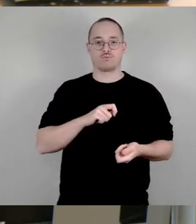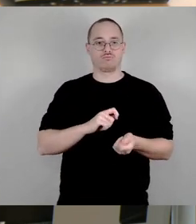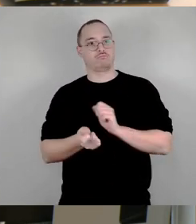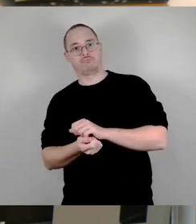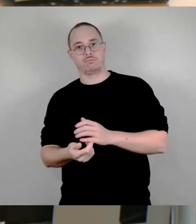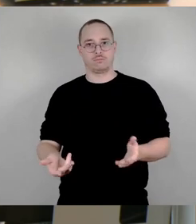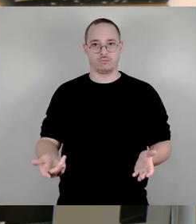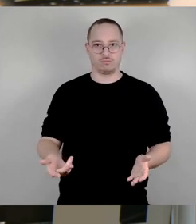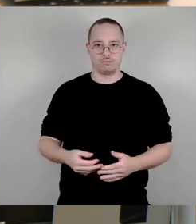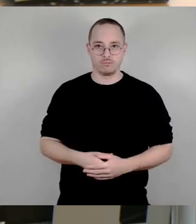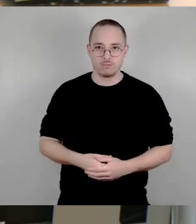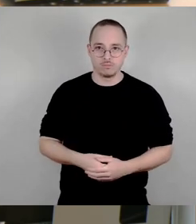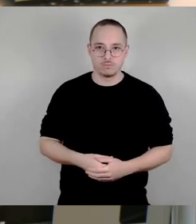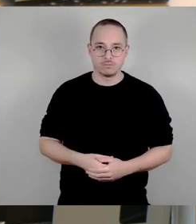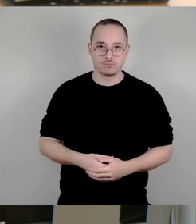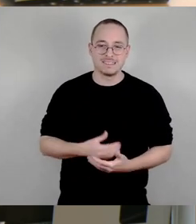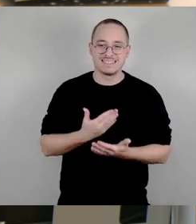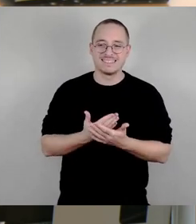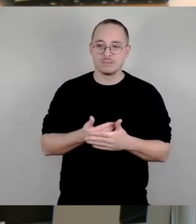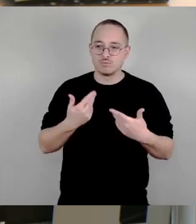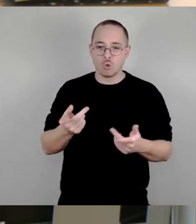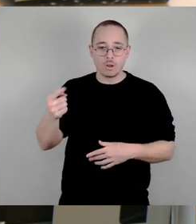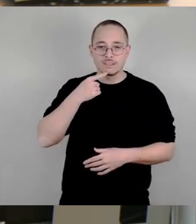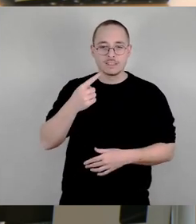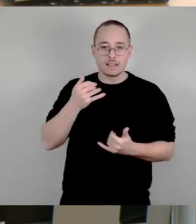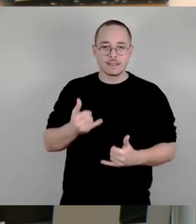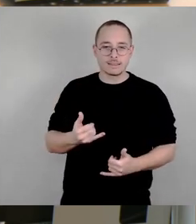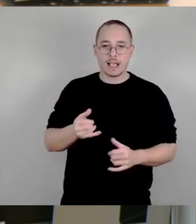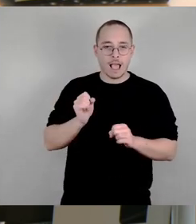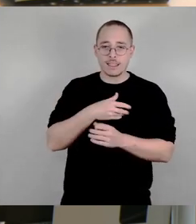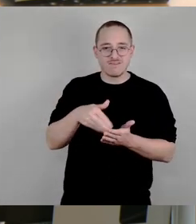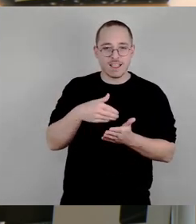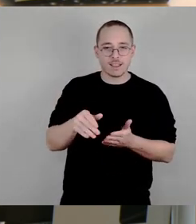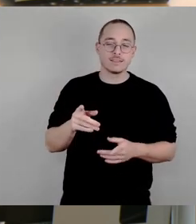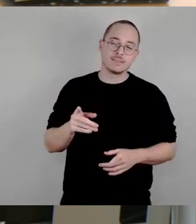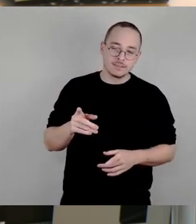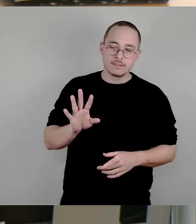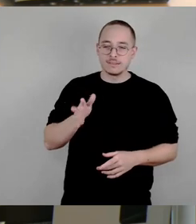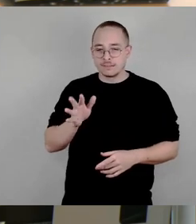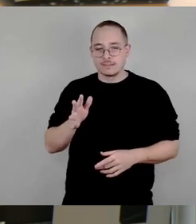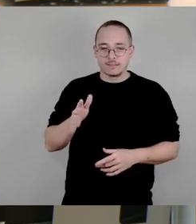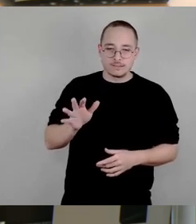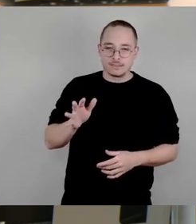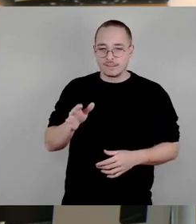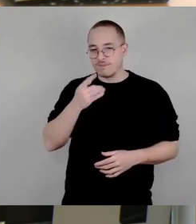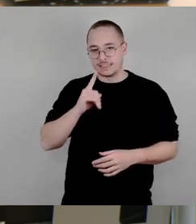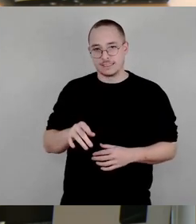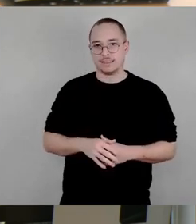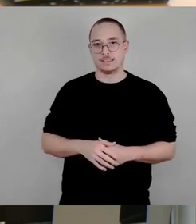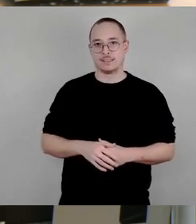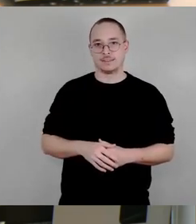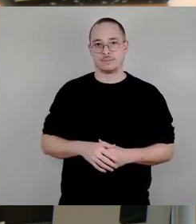einfach alles als gegeben hinnehmen. Ich möchte noch mal etwas sagen zur Ungewissheit beim